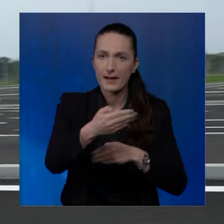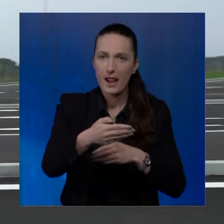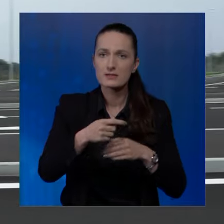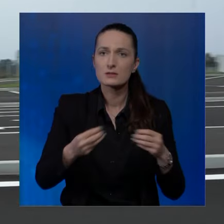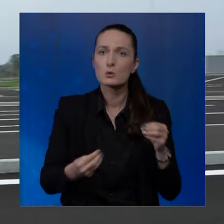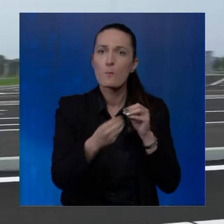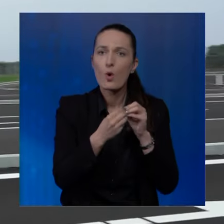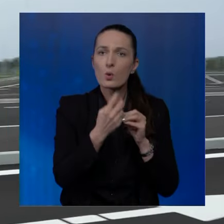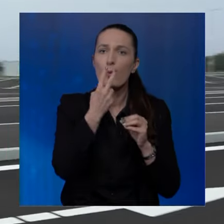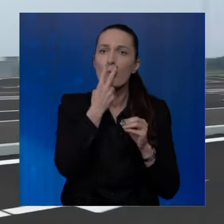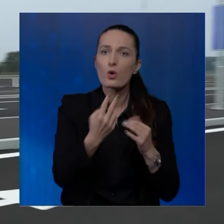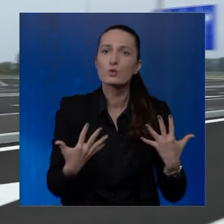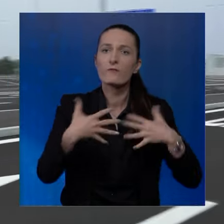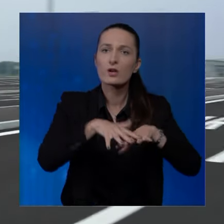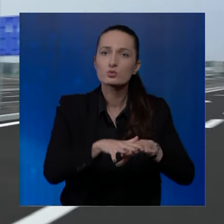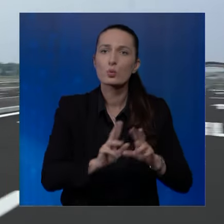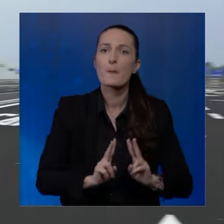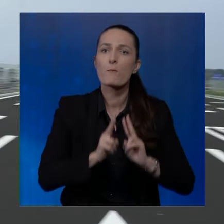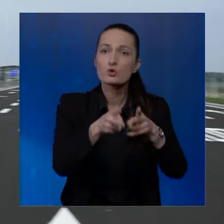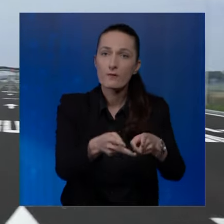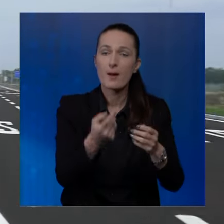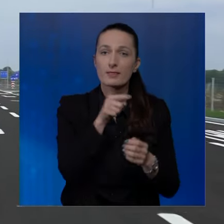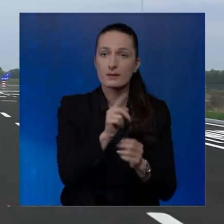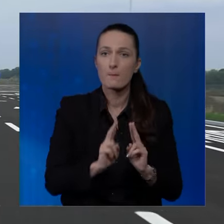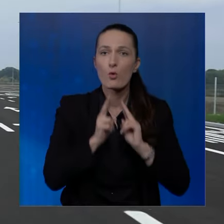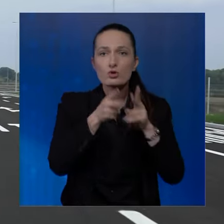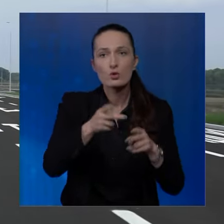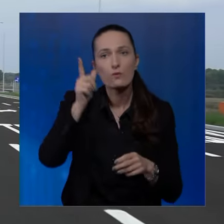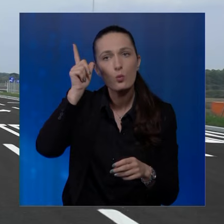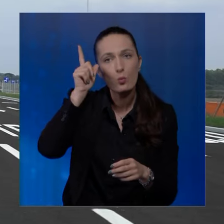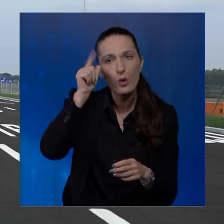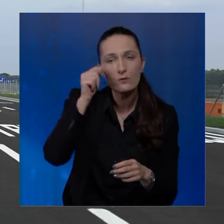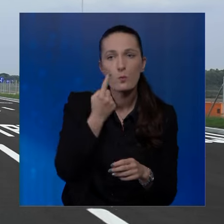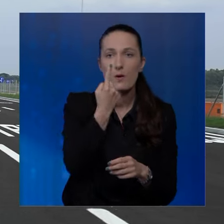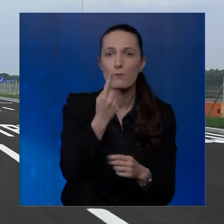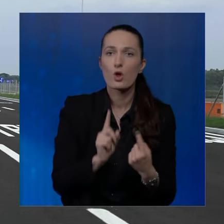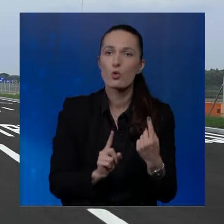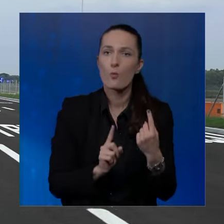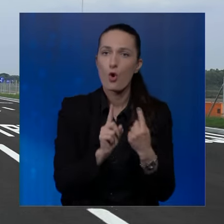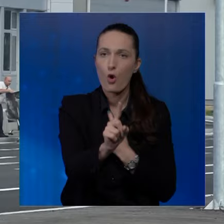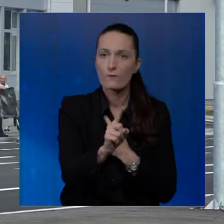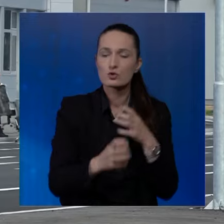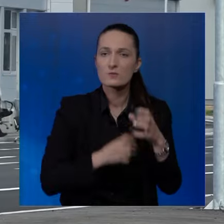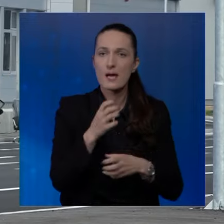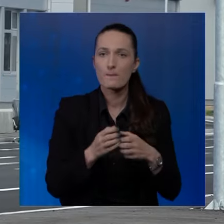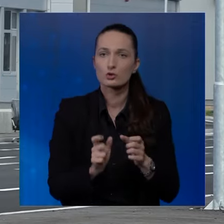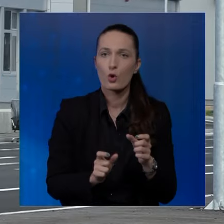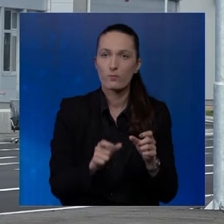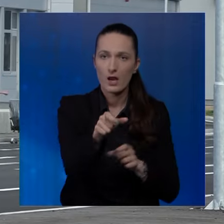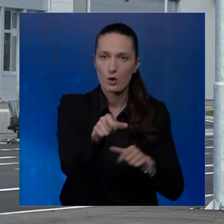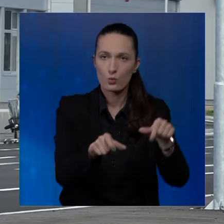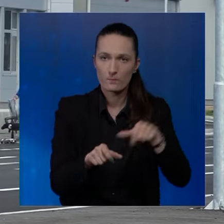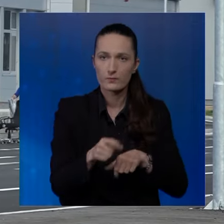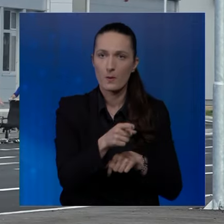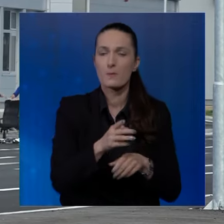u pogledu infrastrukture mostovima, ali ti mostovi su uglavnom sa pojednom kolovoznom trakom, odnosno sa